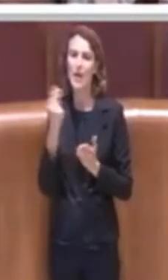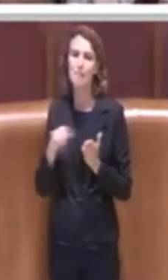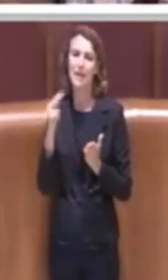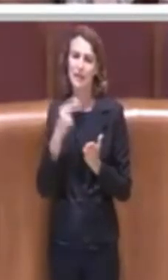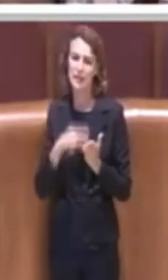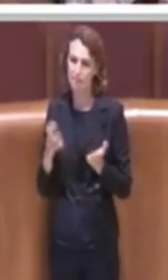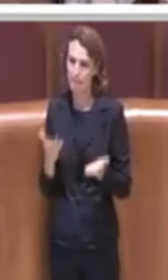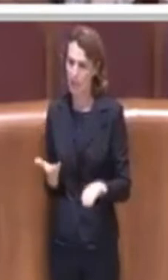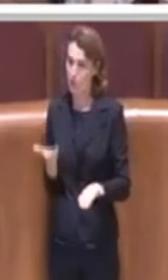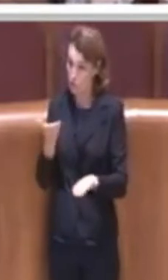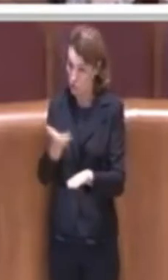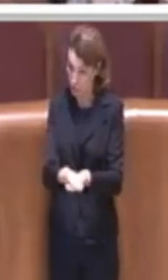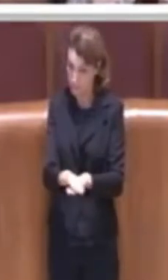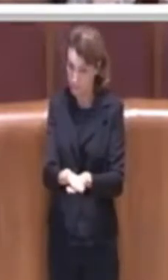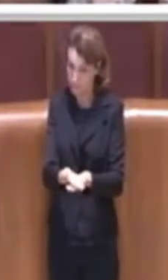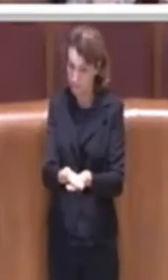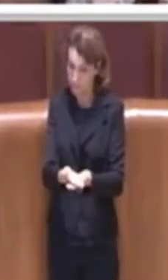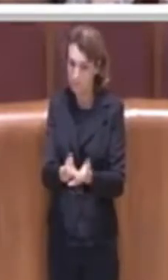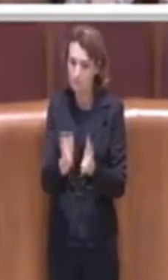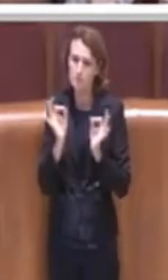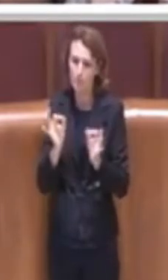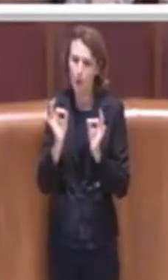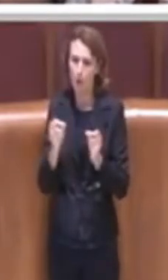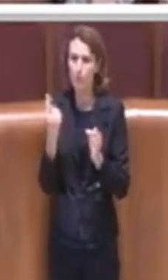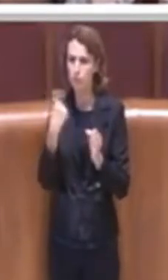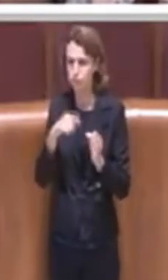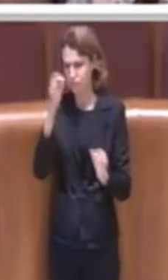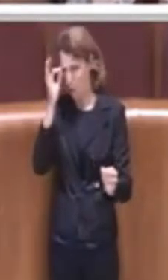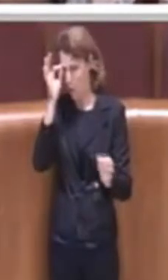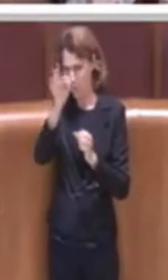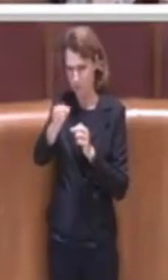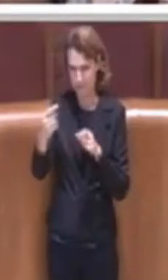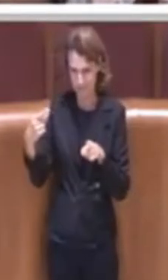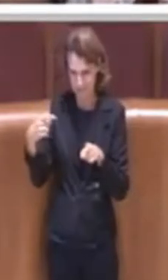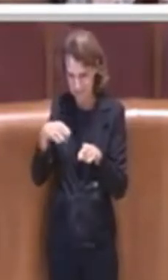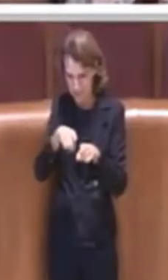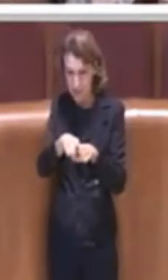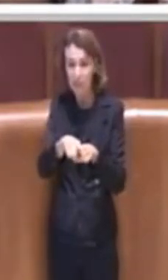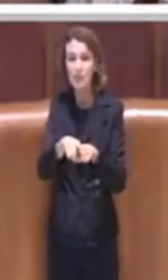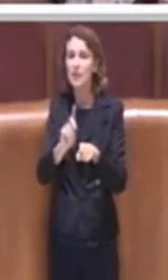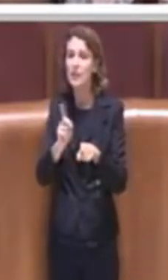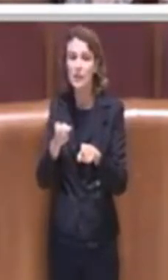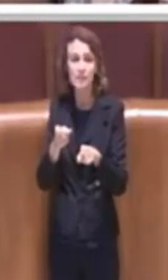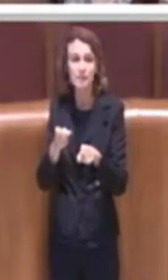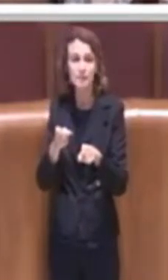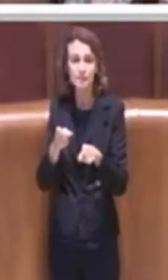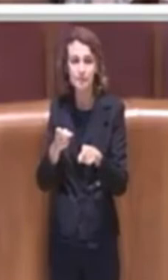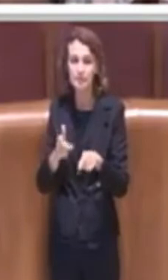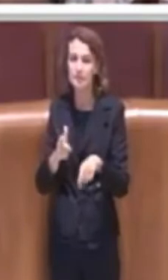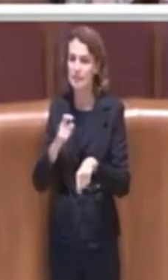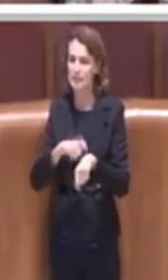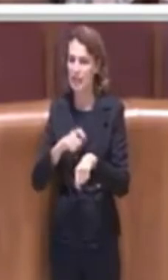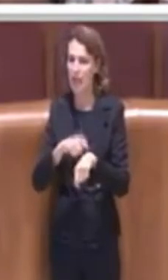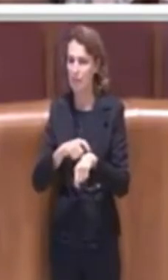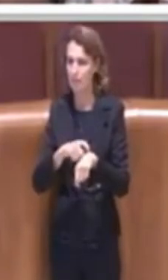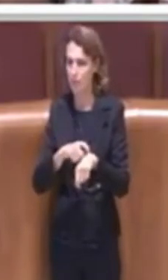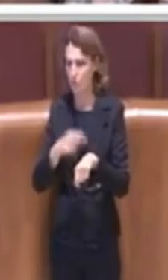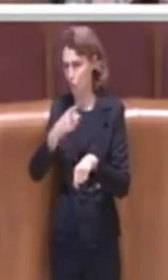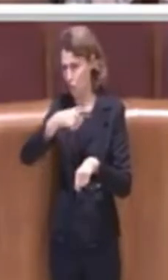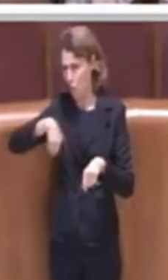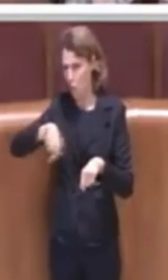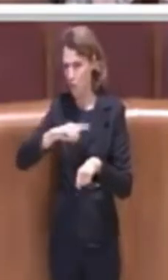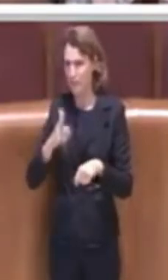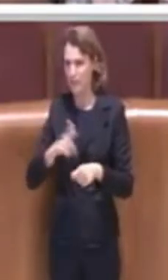va proprio nella direzione di posticipare il tempo che noi avevamo individuato in